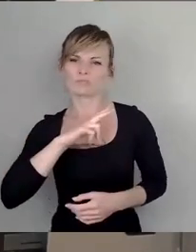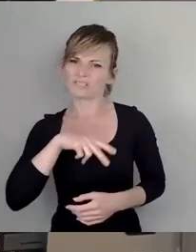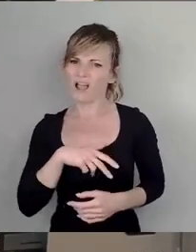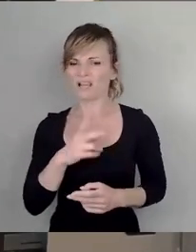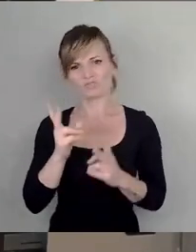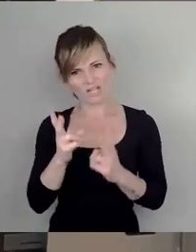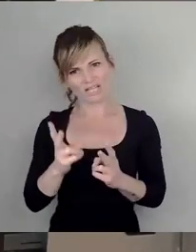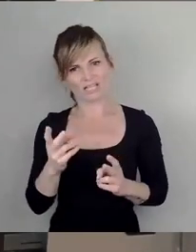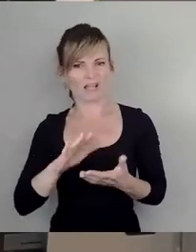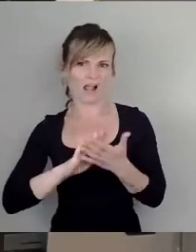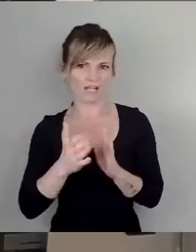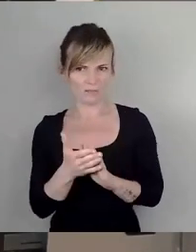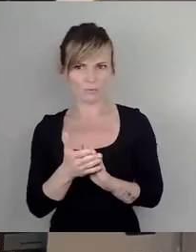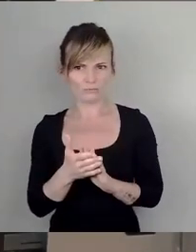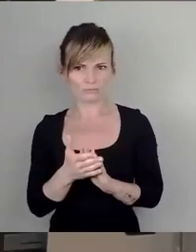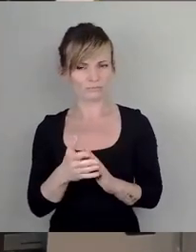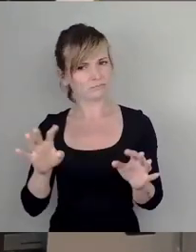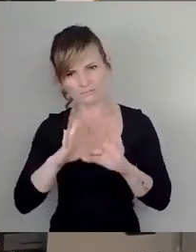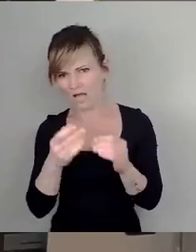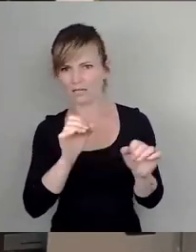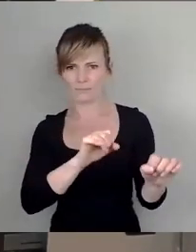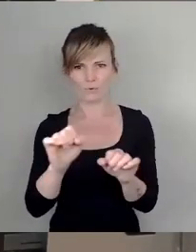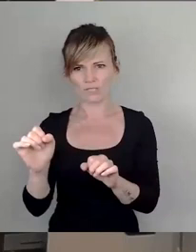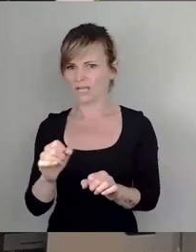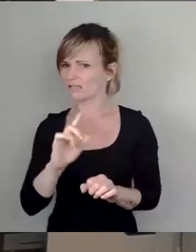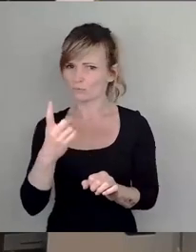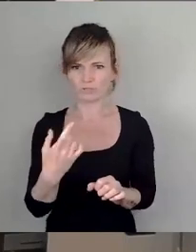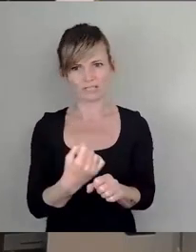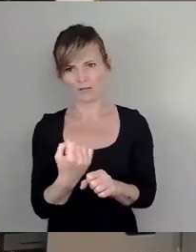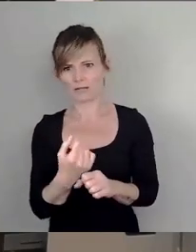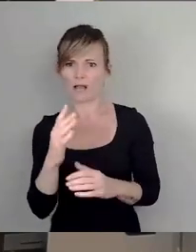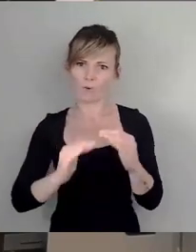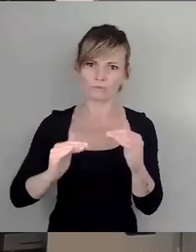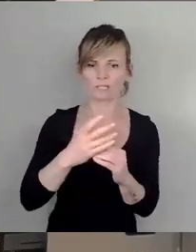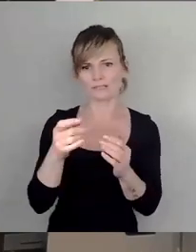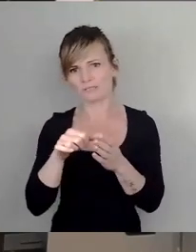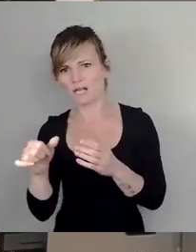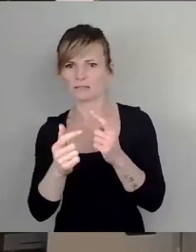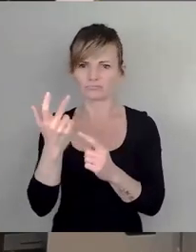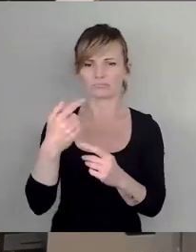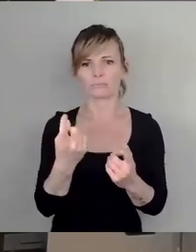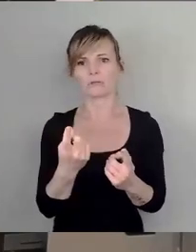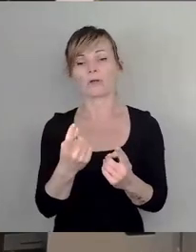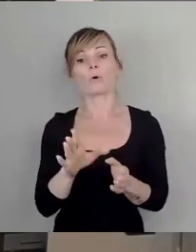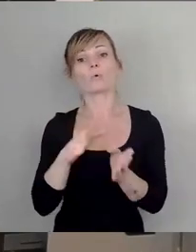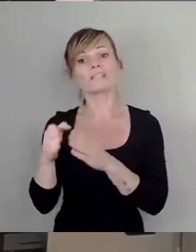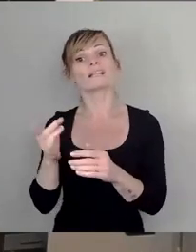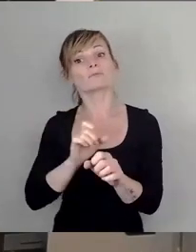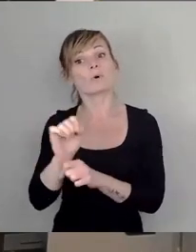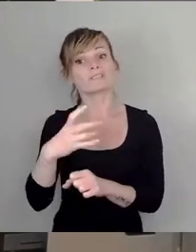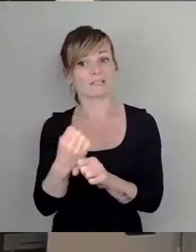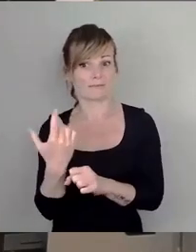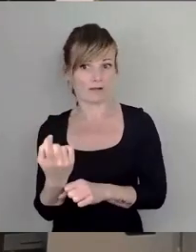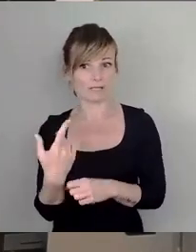die ganzen Möglichkeiten, das nicht machen zu müssen, auf der anderen Seite und dann auf der Seite, dass es eben dann trotzdem gemacht wird